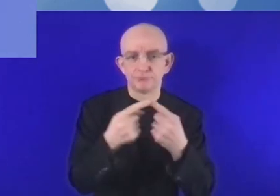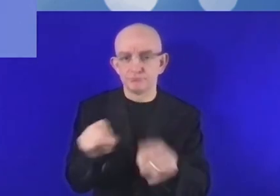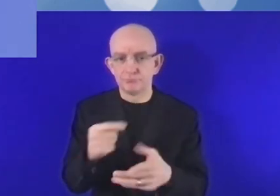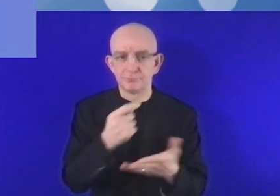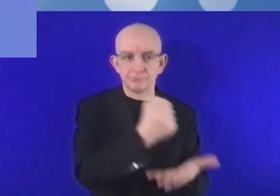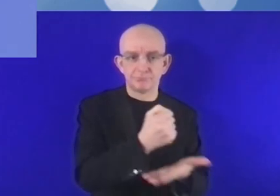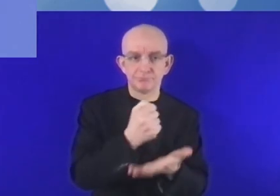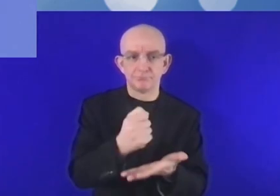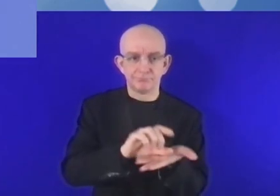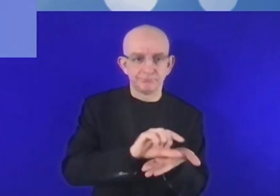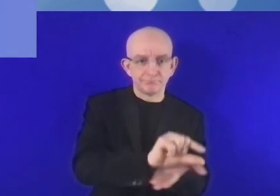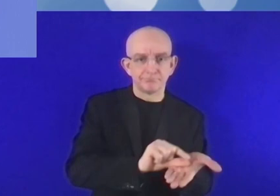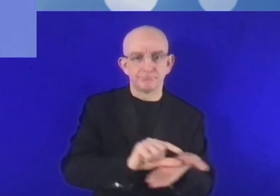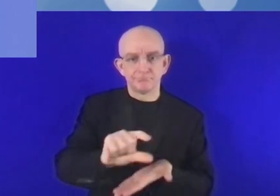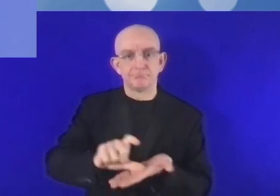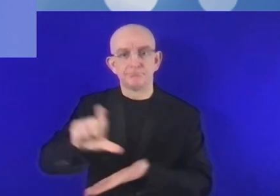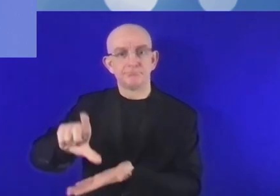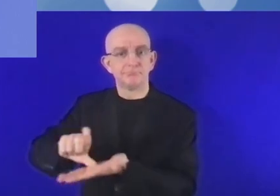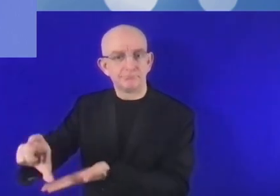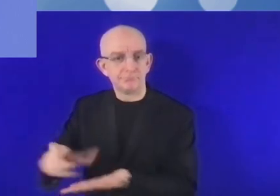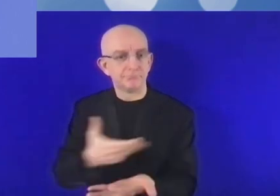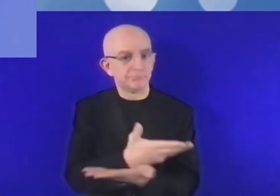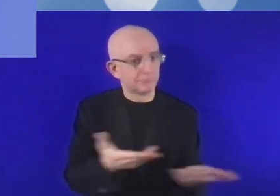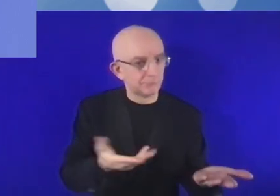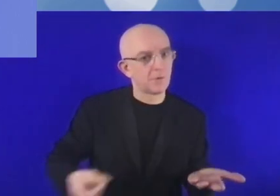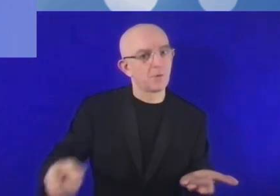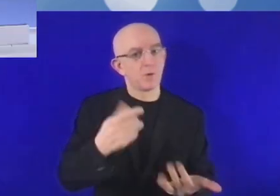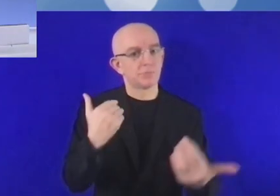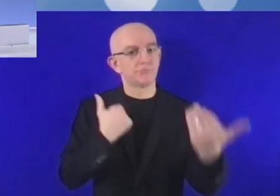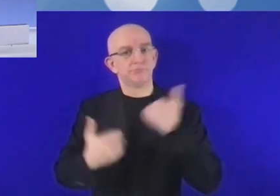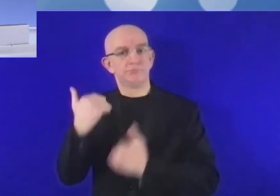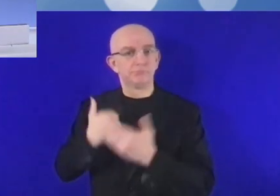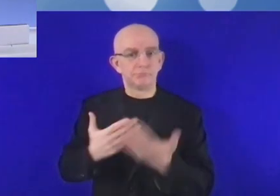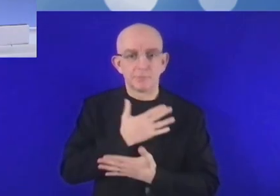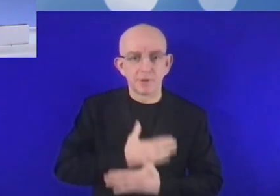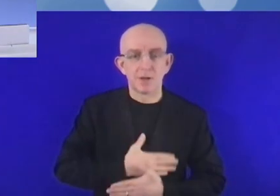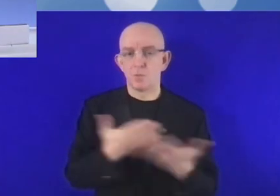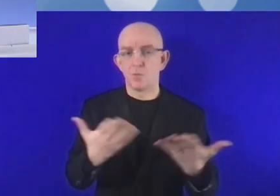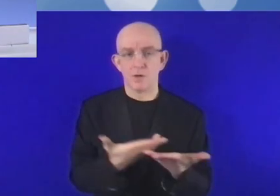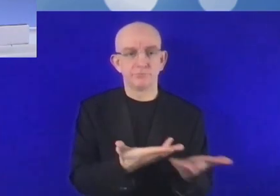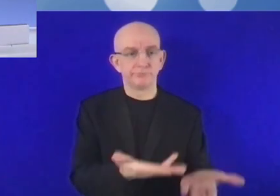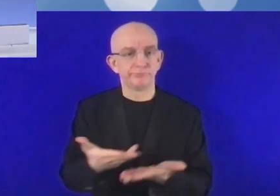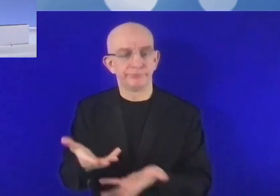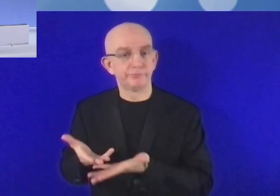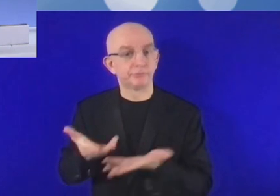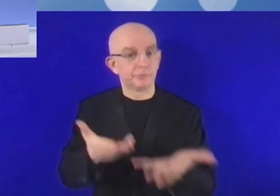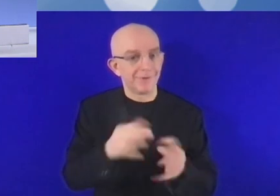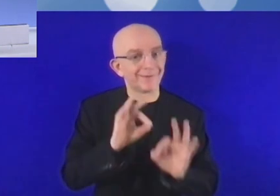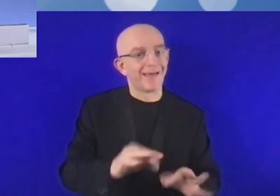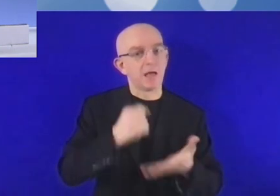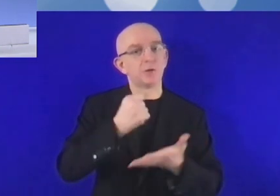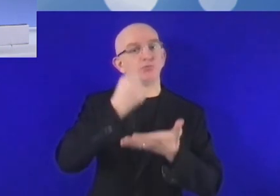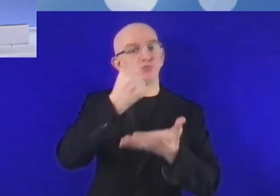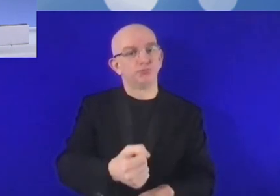financement sont larges. Mais la demande est importante aussi. En effet, les investissements,